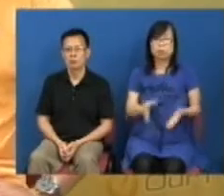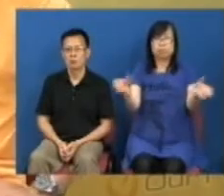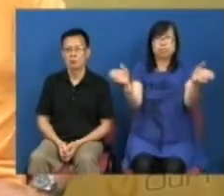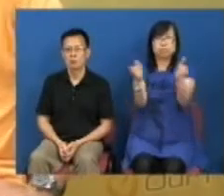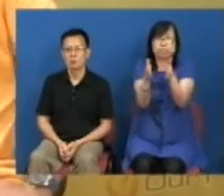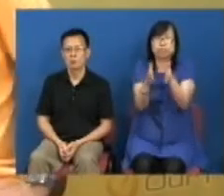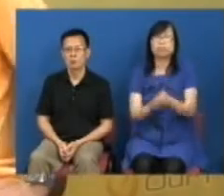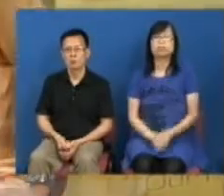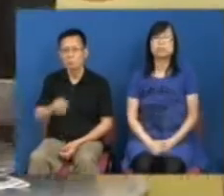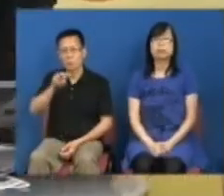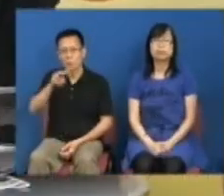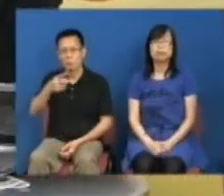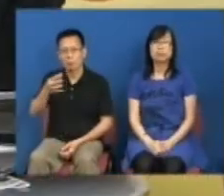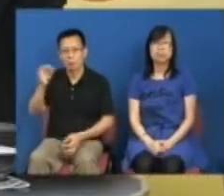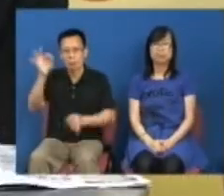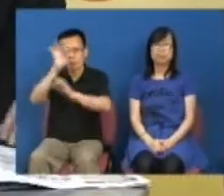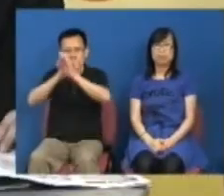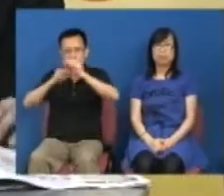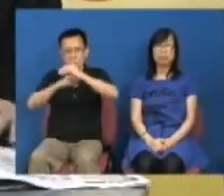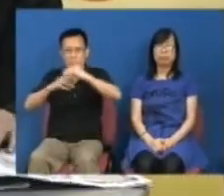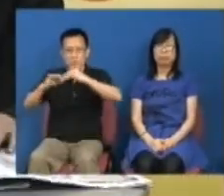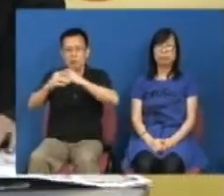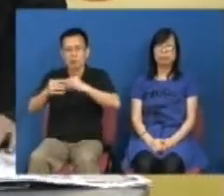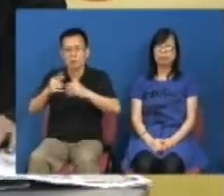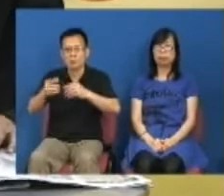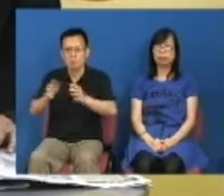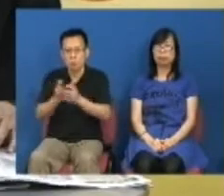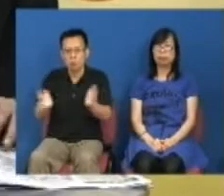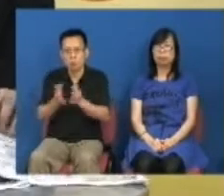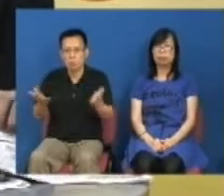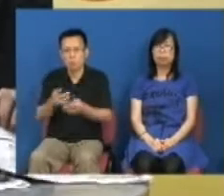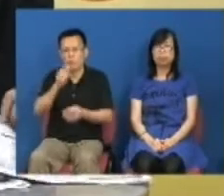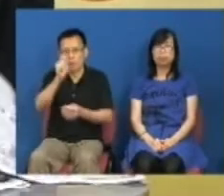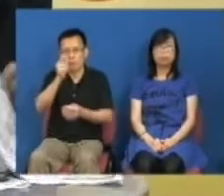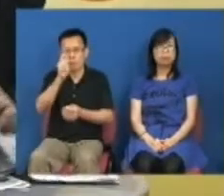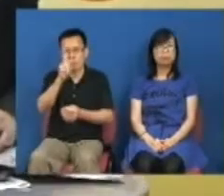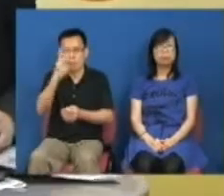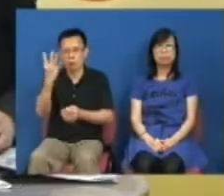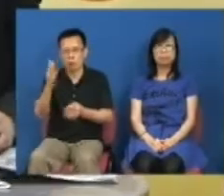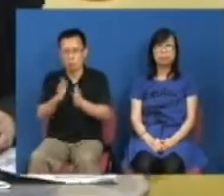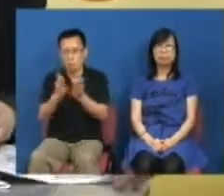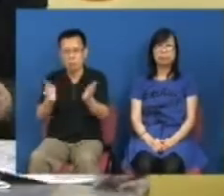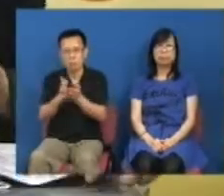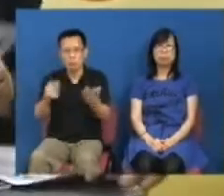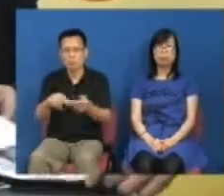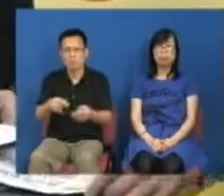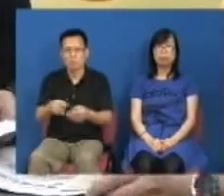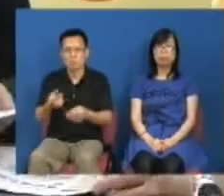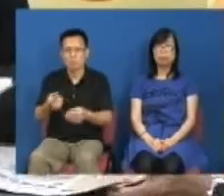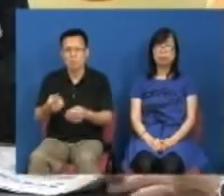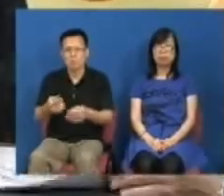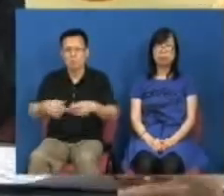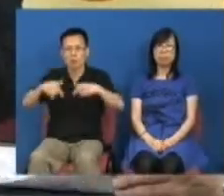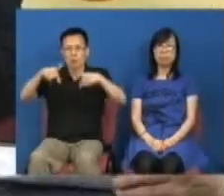看到了星岛把你放在A16版是丁这么大段南华早报好一点